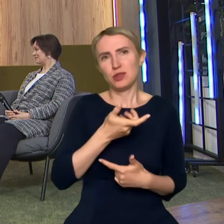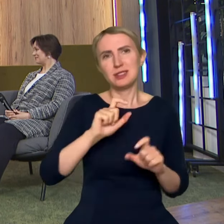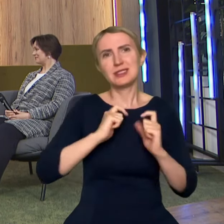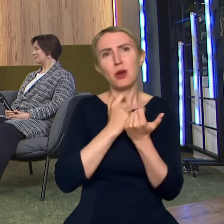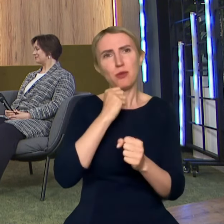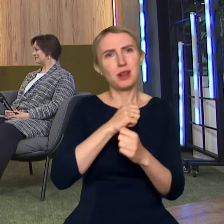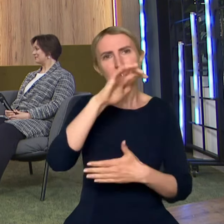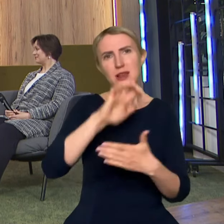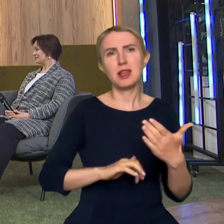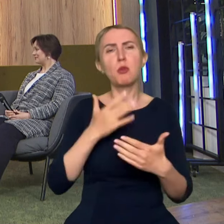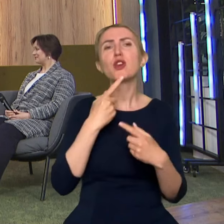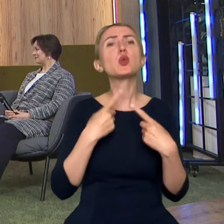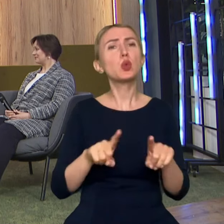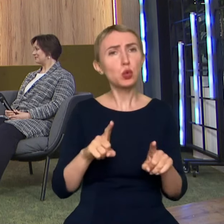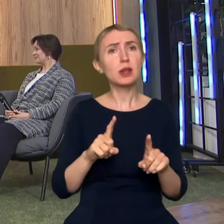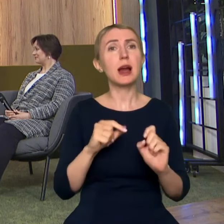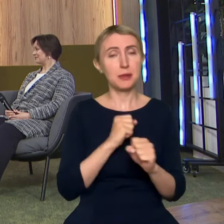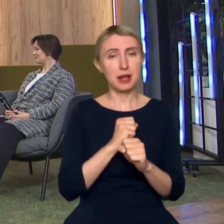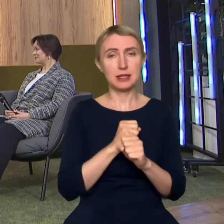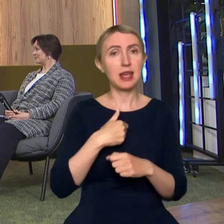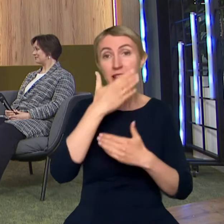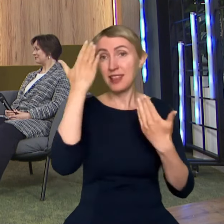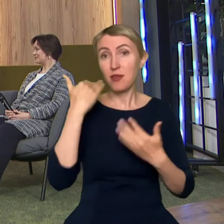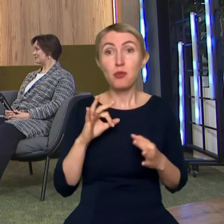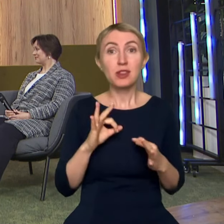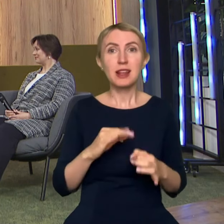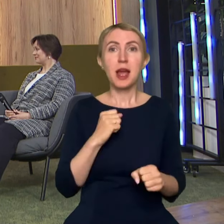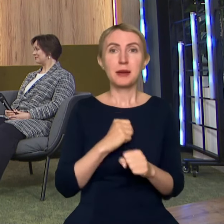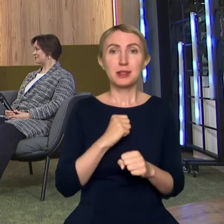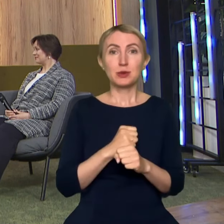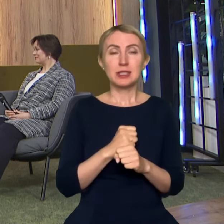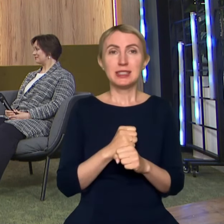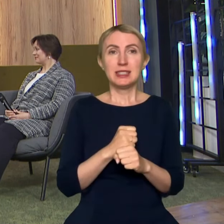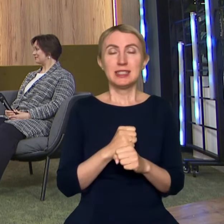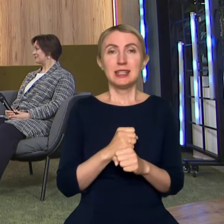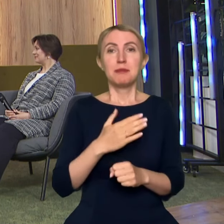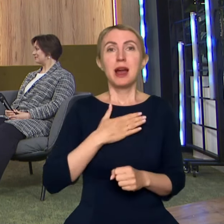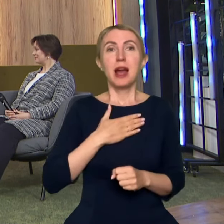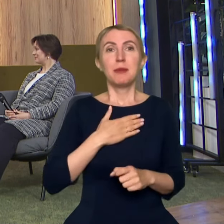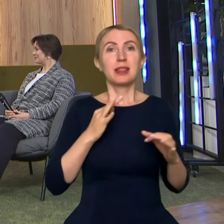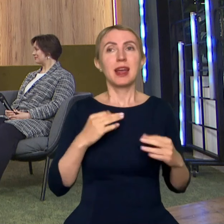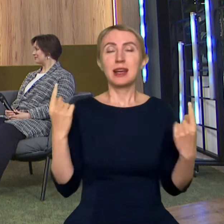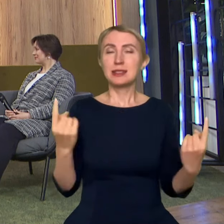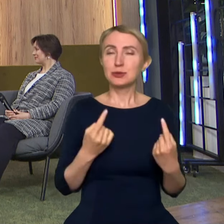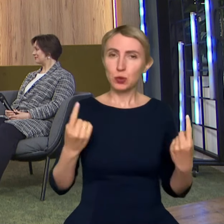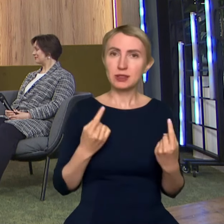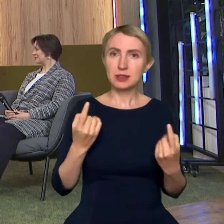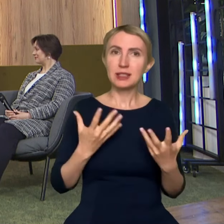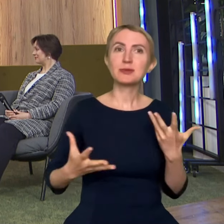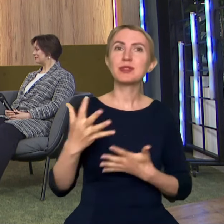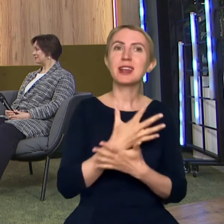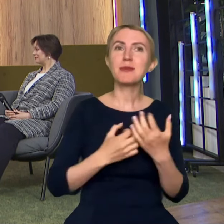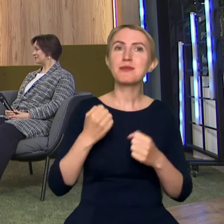mówię o krótkich na razie takich formach. Nie wiem, bo dopiero teraz pracuję, znaczy jesteśmy w sytuacji, kiedy zbieramy prace